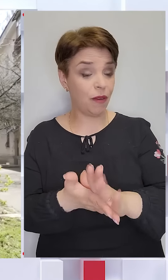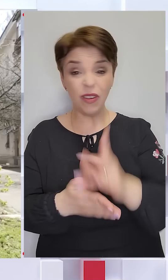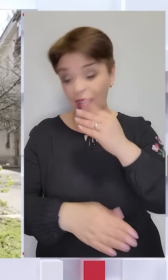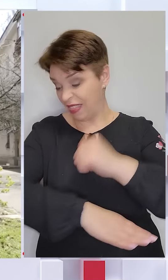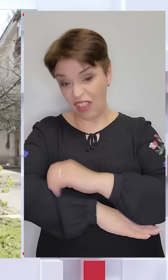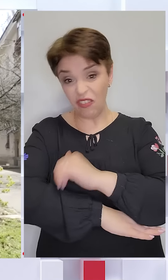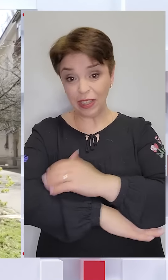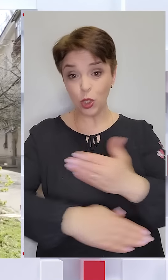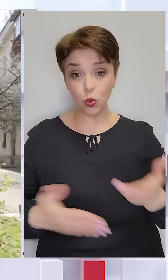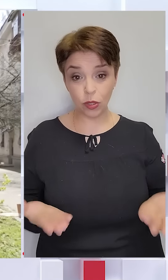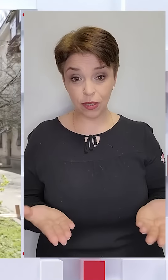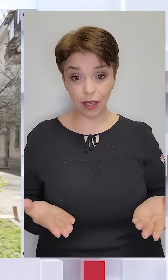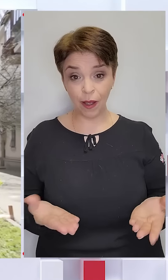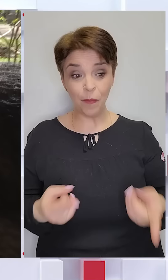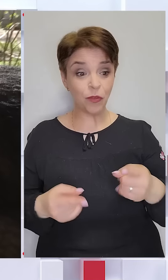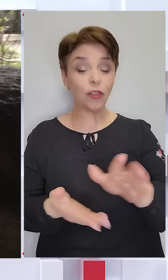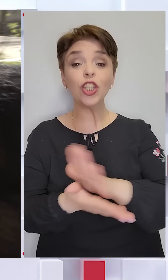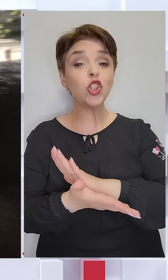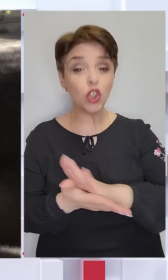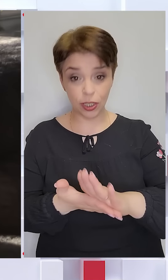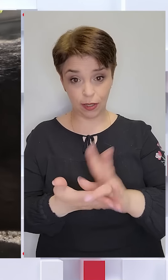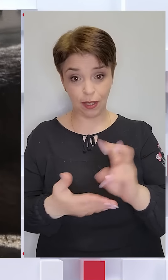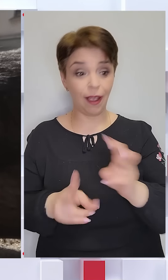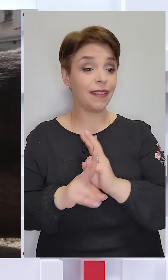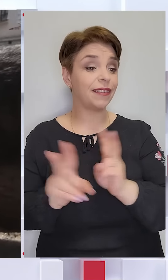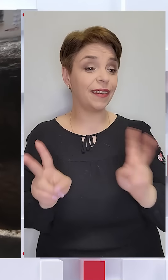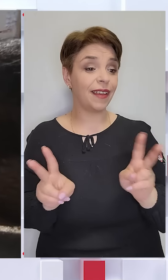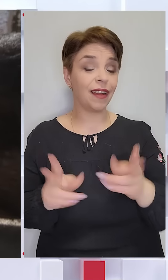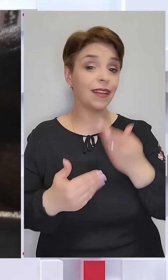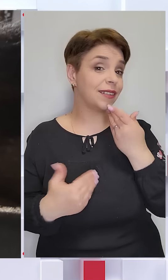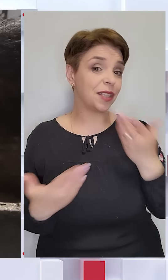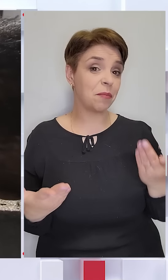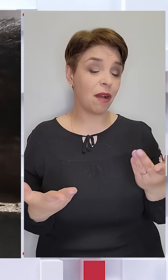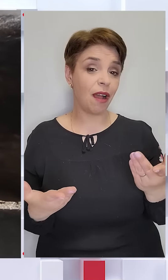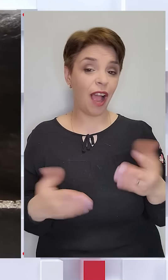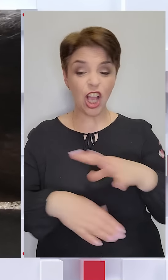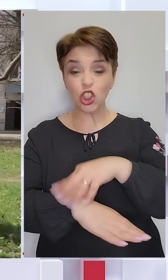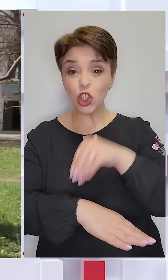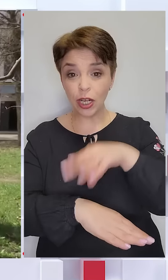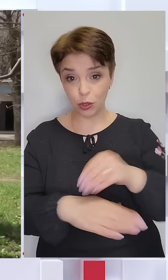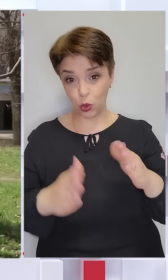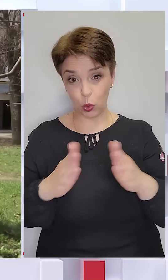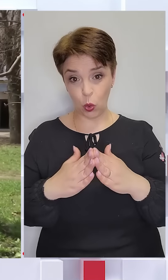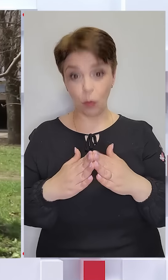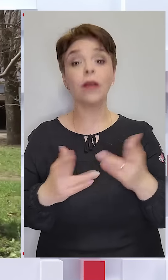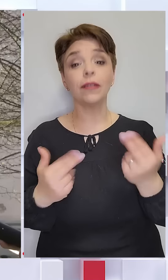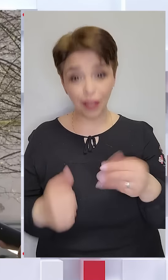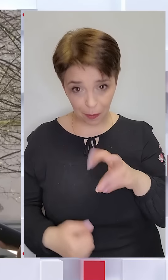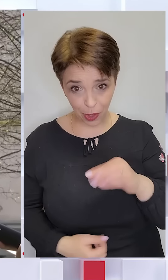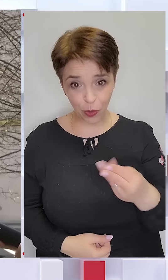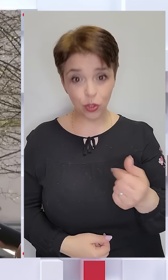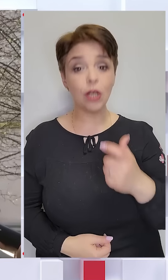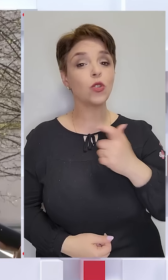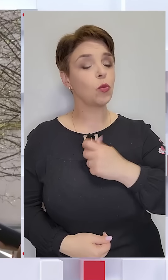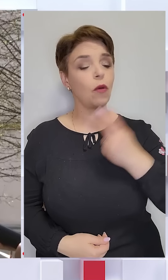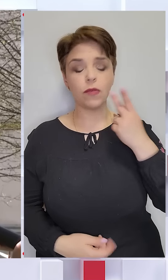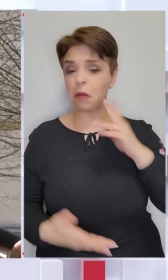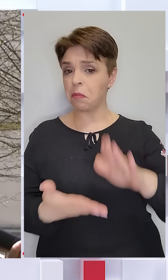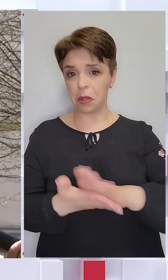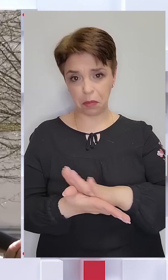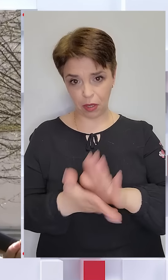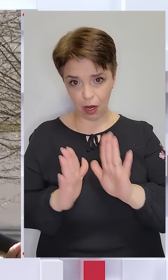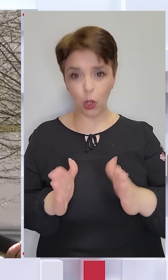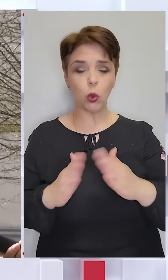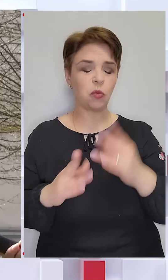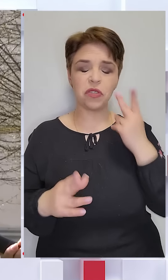вилизується. Тому вона чистенька. Ніяких немає в серсті вдома. Де Марго? За собою всіда прибираємо, тому